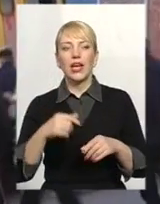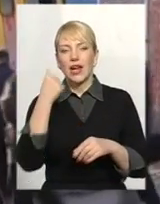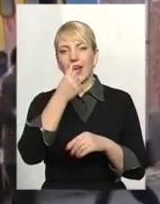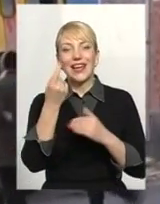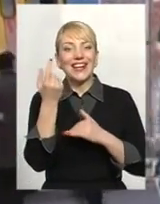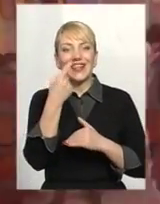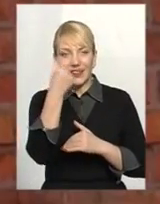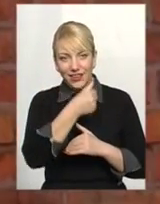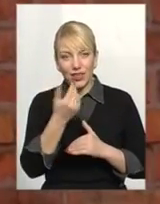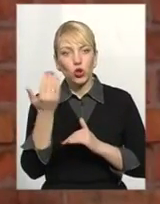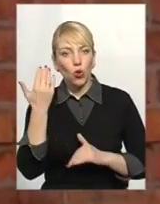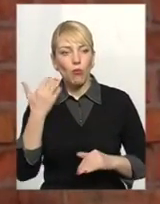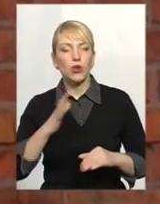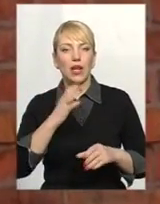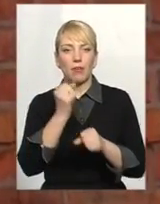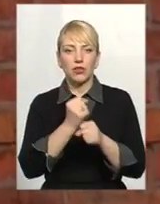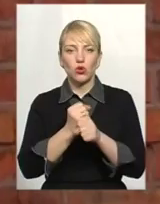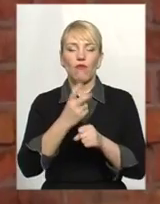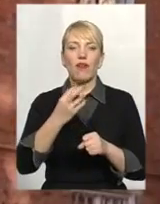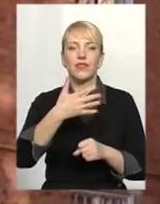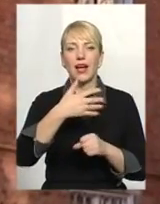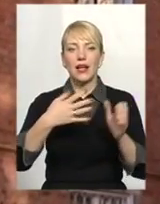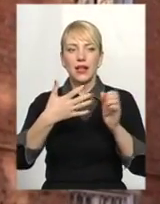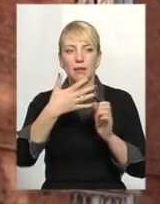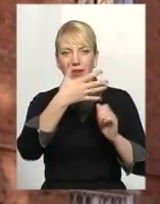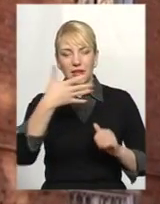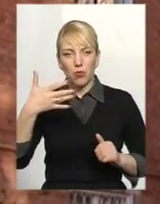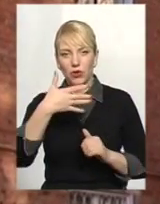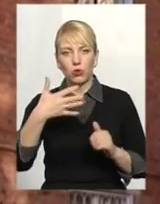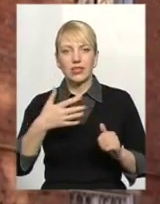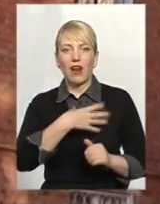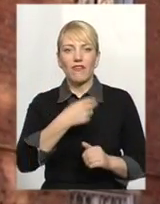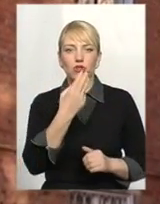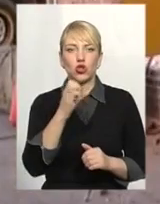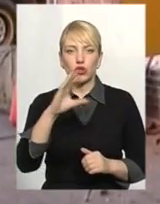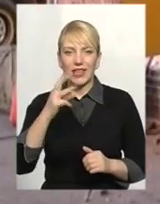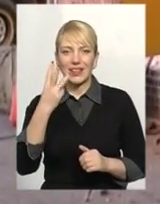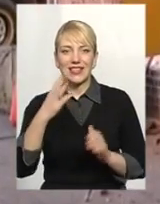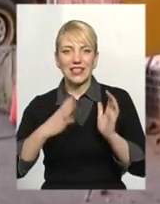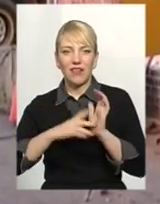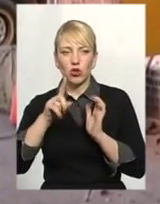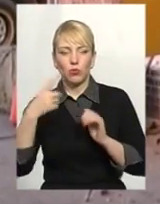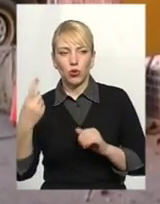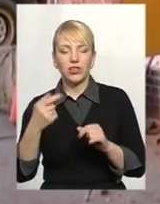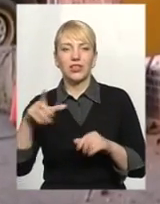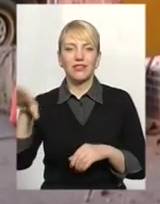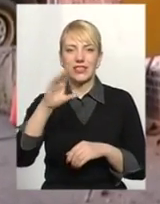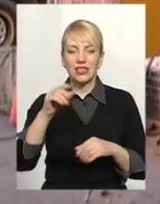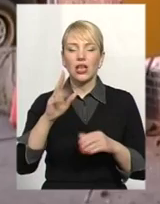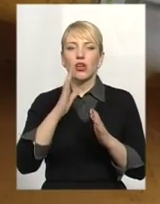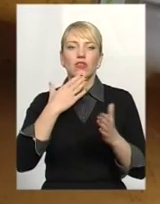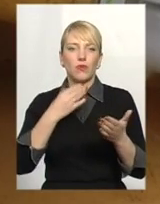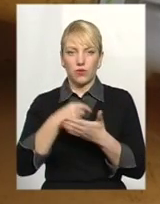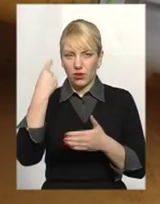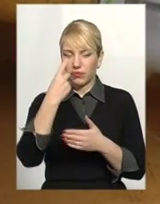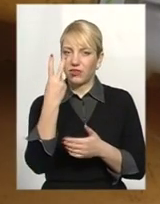пристрій запрацював на п'ятиповерхівці на Львівському шосе 39,1. Тут з усіх абонентів свої лічильники мають лише в двох